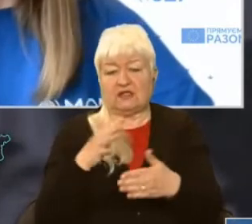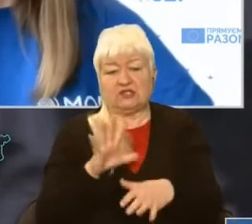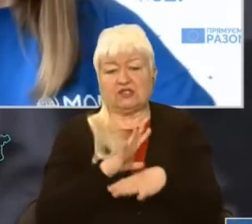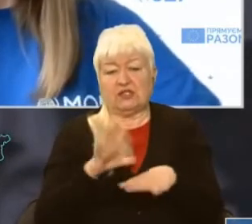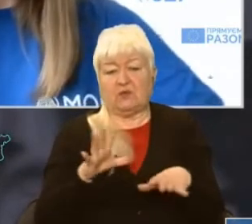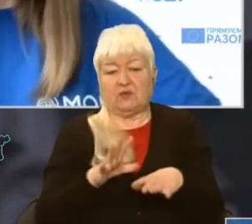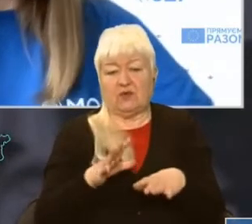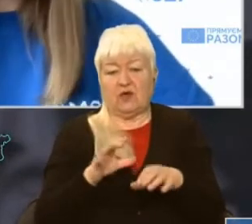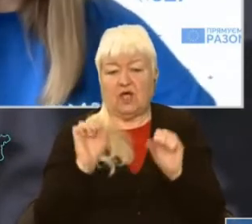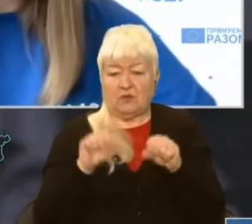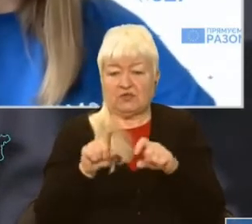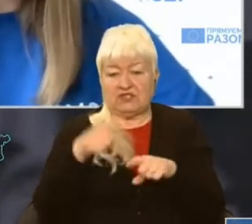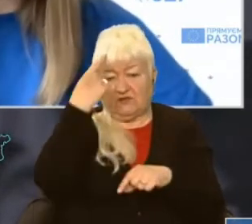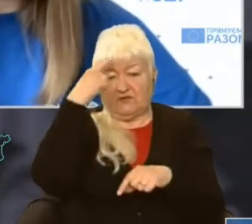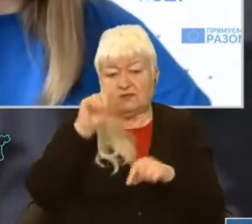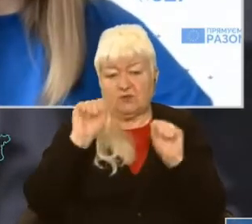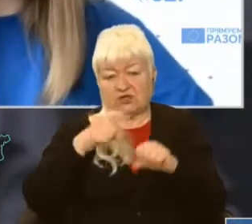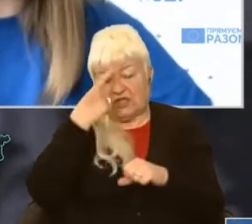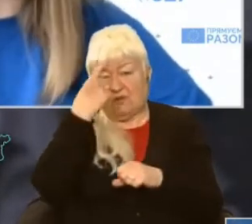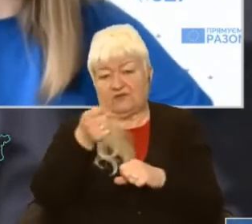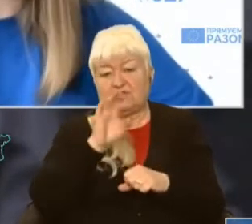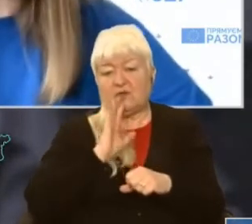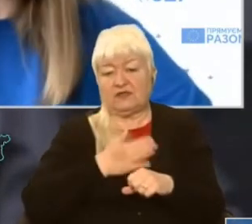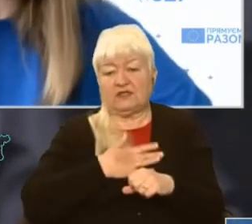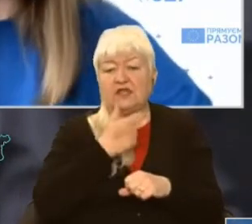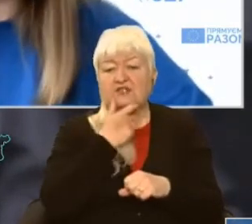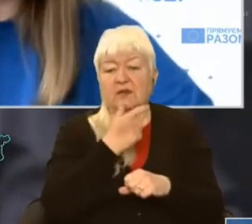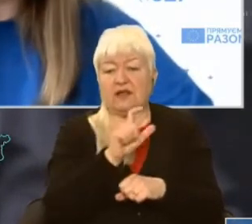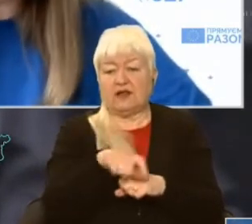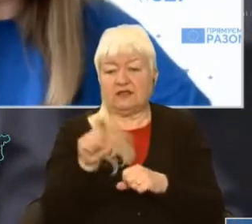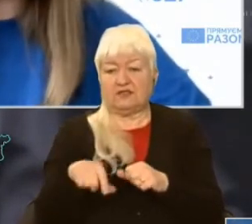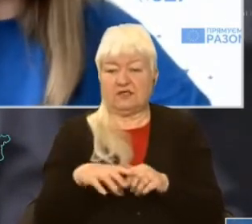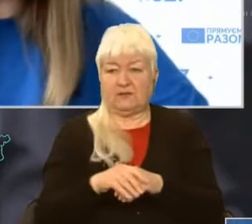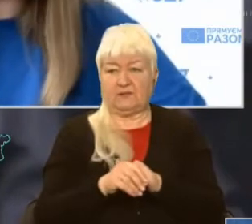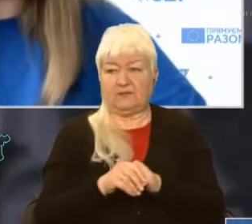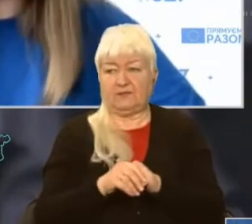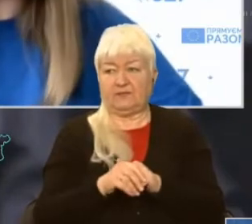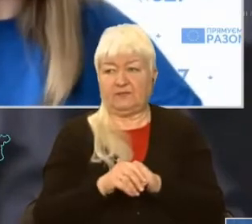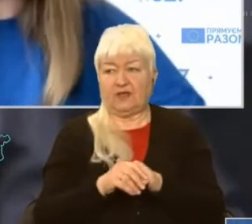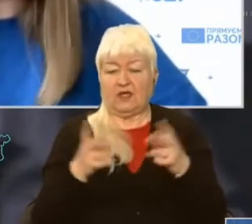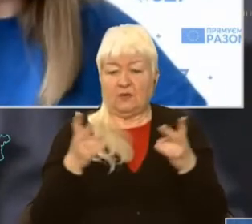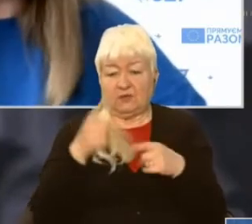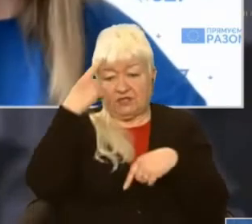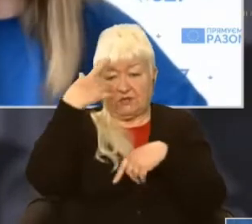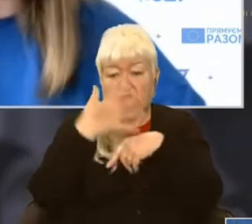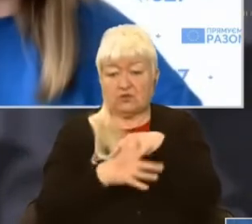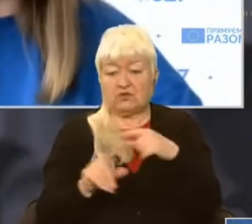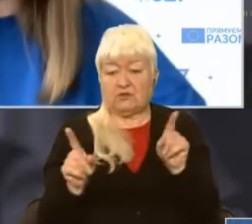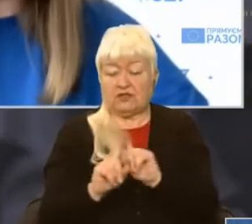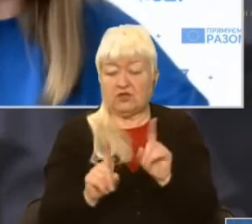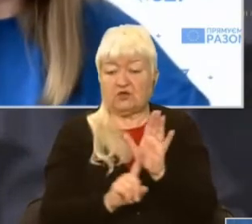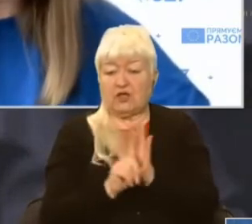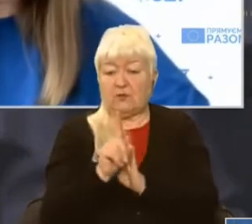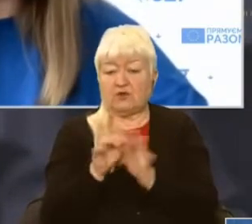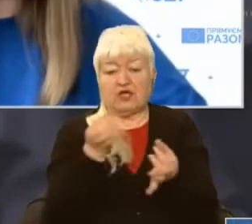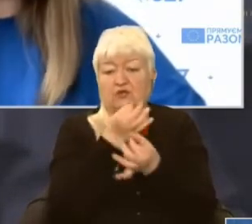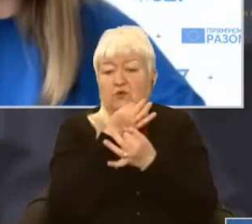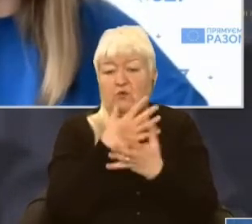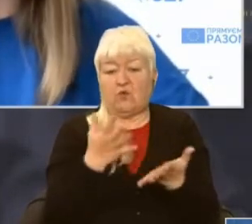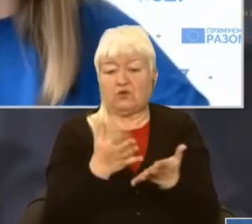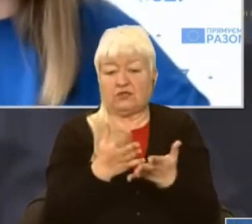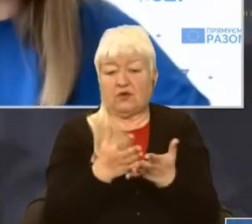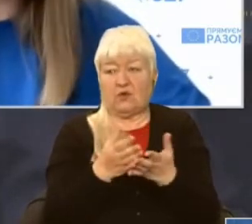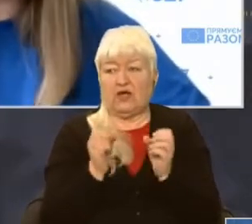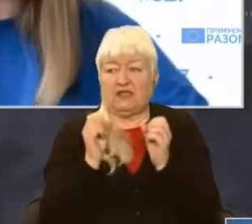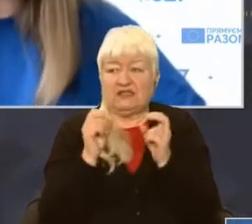і можете повідомити нашим глядачам. В чому справа? Потрібно розуміти, що на початку будь-якої надзвичайної